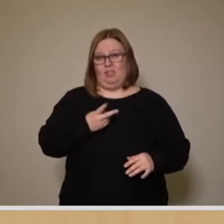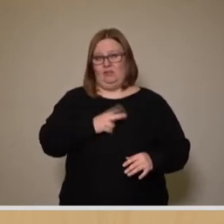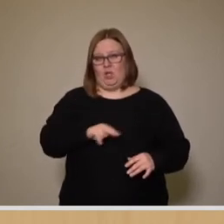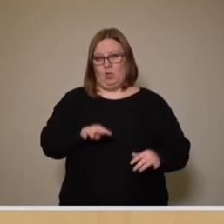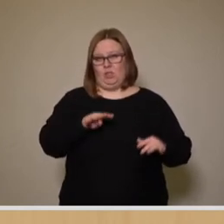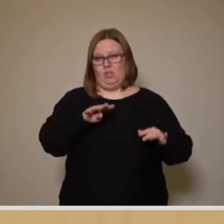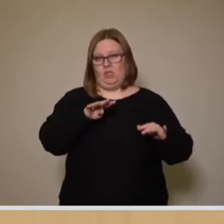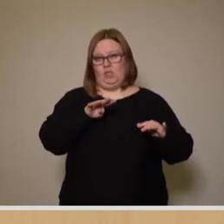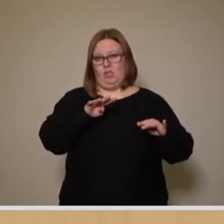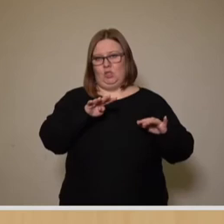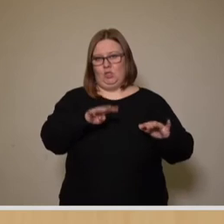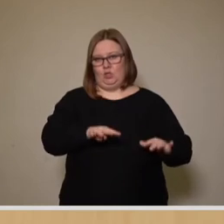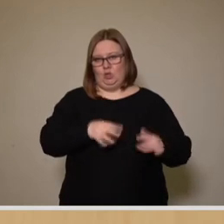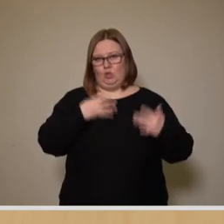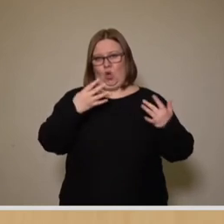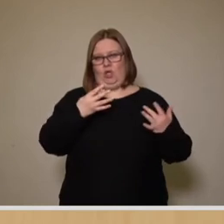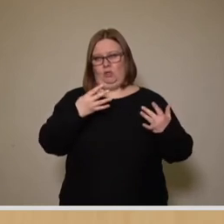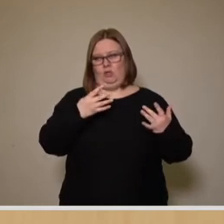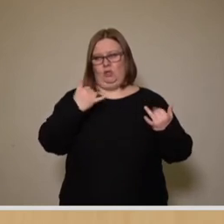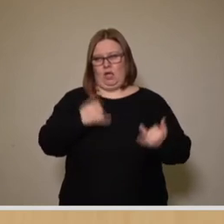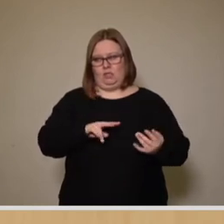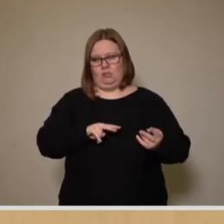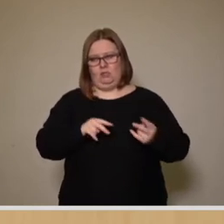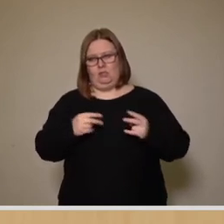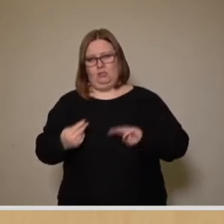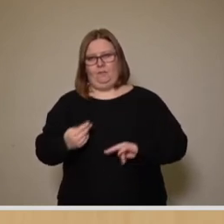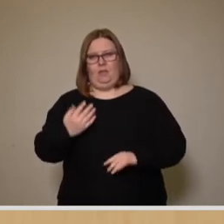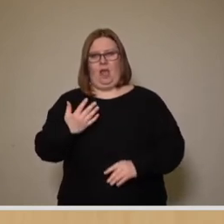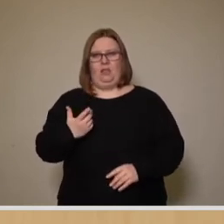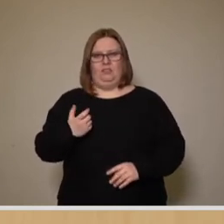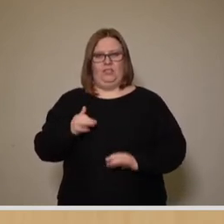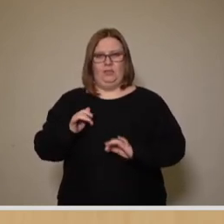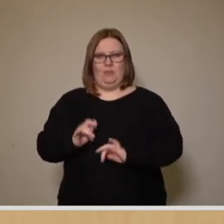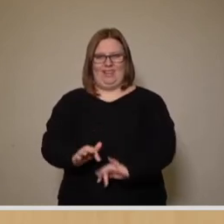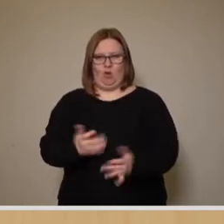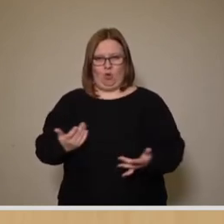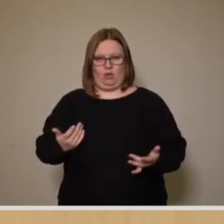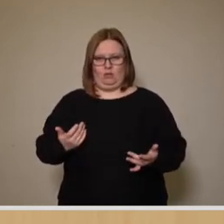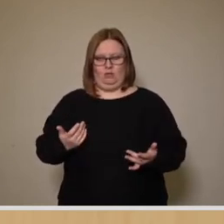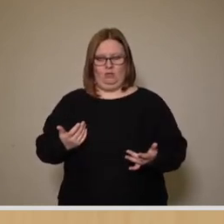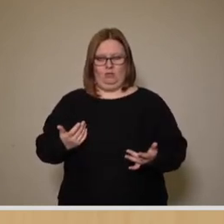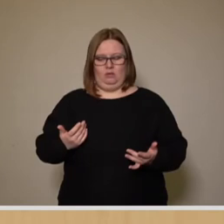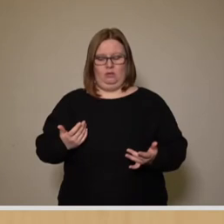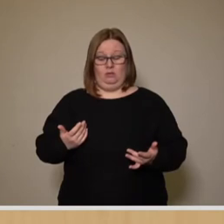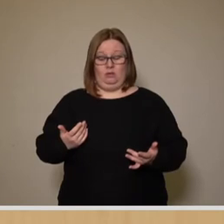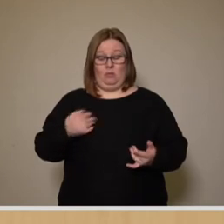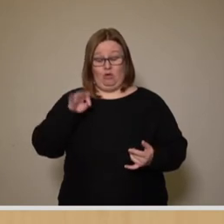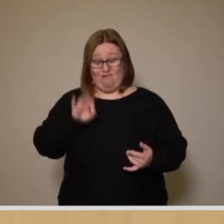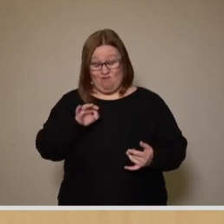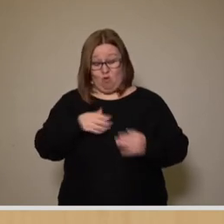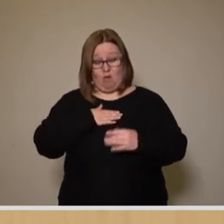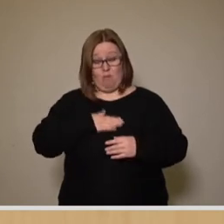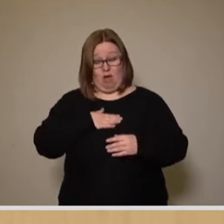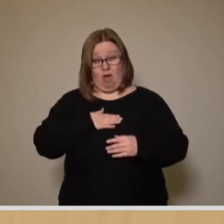2009 hatten, mittlerweile bei rund 28 Millionen Kosten angekommen, für den Erhalt des